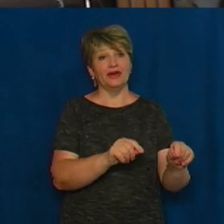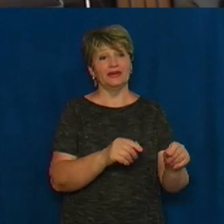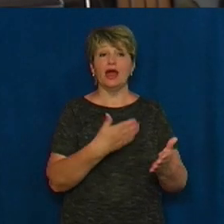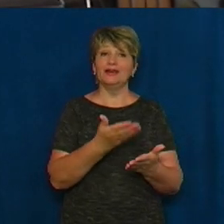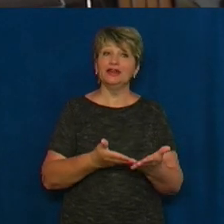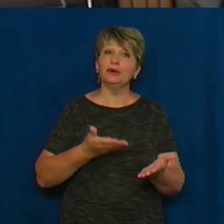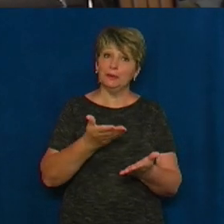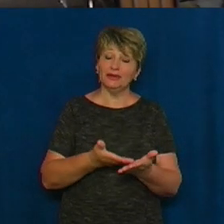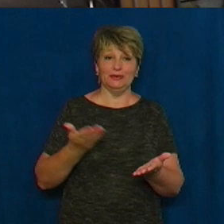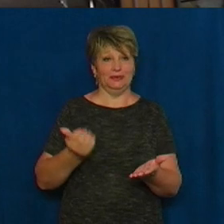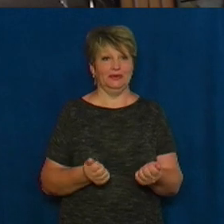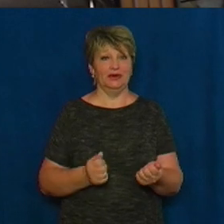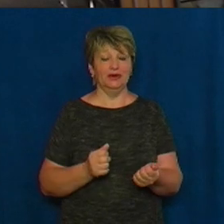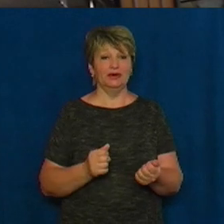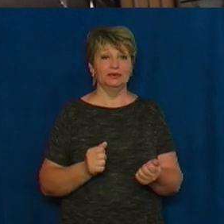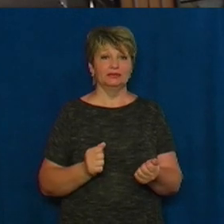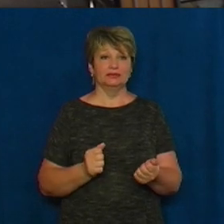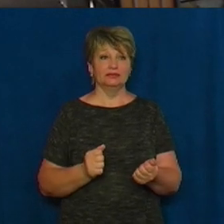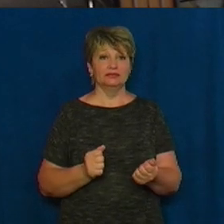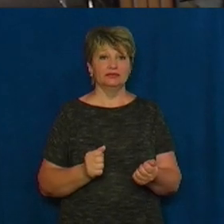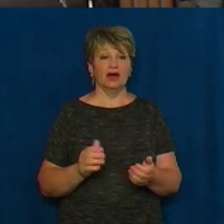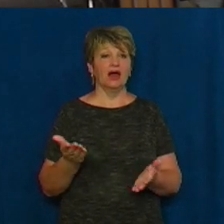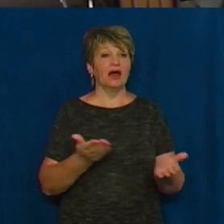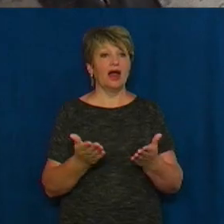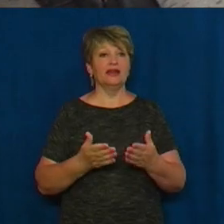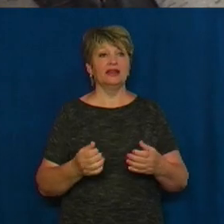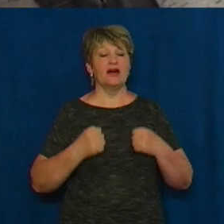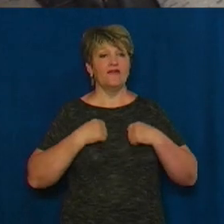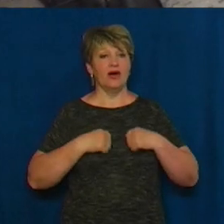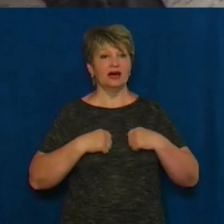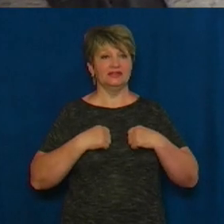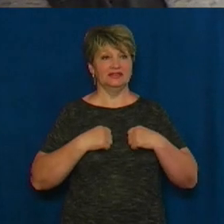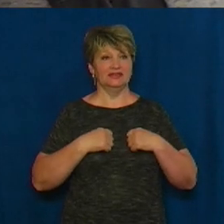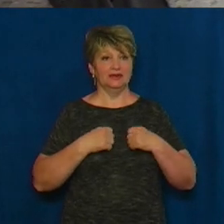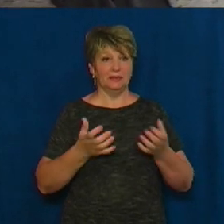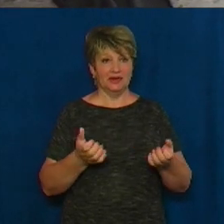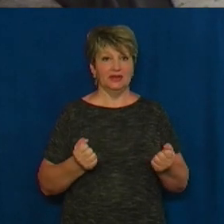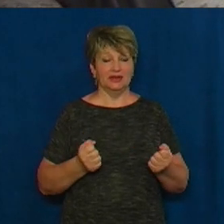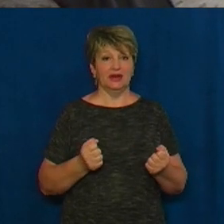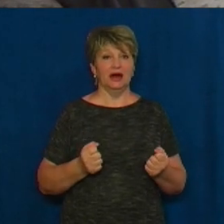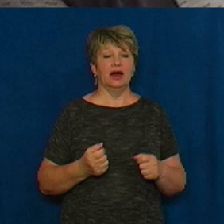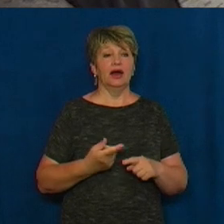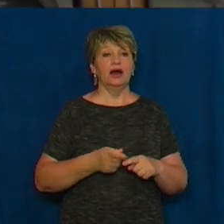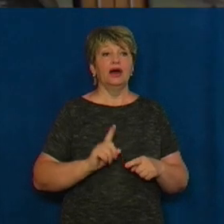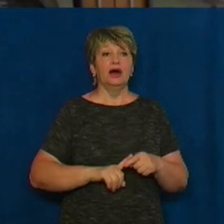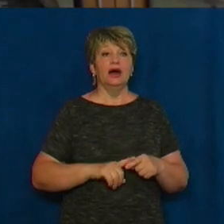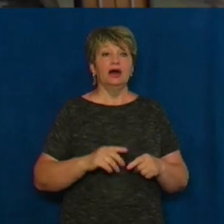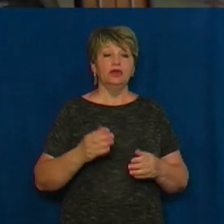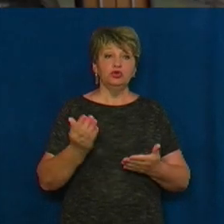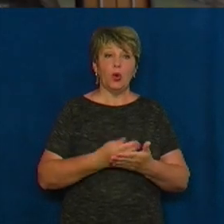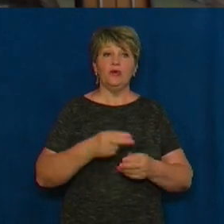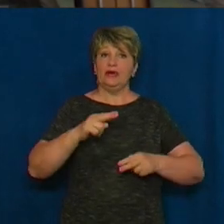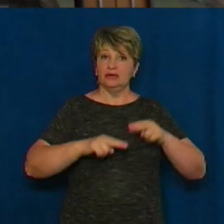рекомендує в ці самі радовні ванни прийняти. Григорій Хоменко будівництво нового закладу